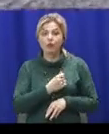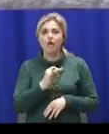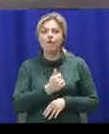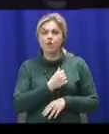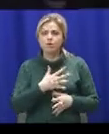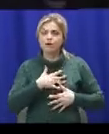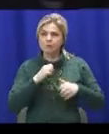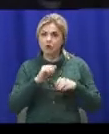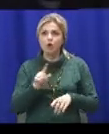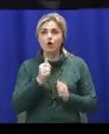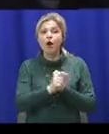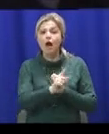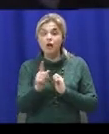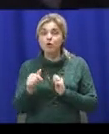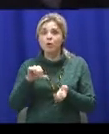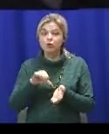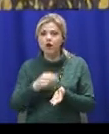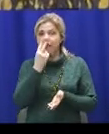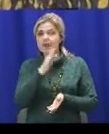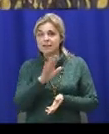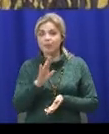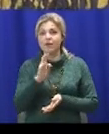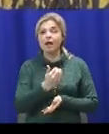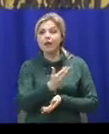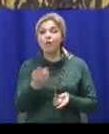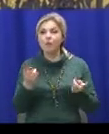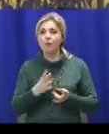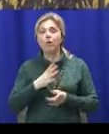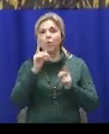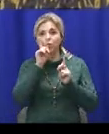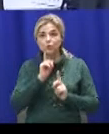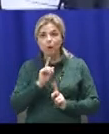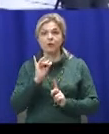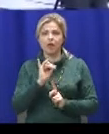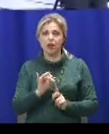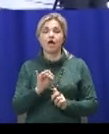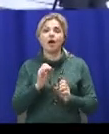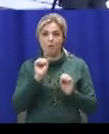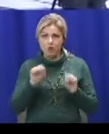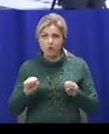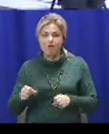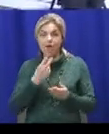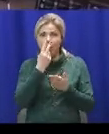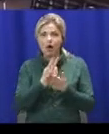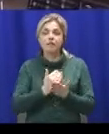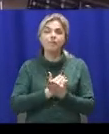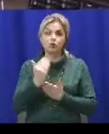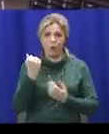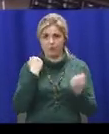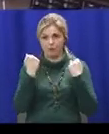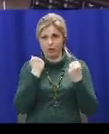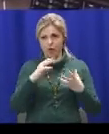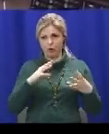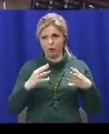зусиль, аби кожному учаснику, зважаючи на його потреби, було зручно і комфортно демонструвати високі спортивні результати. Олексій